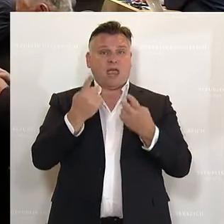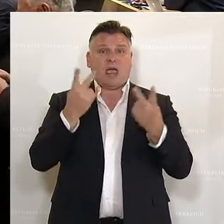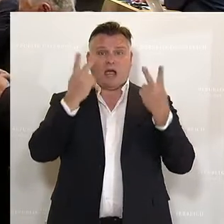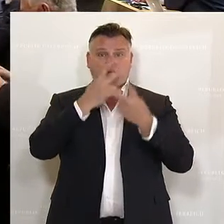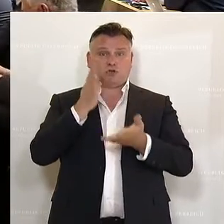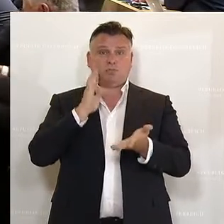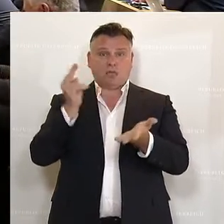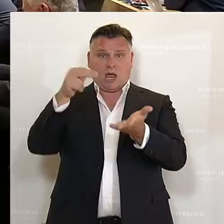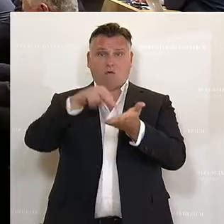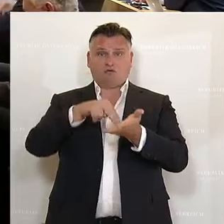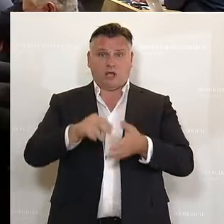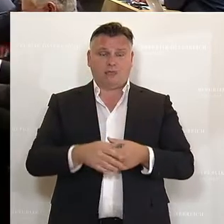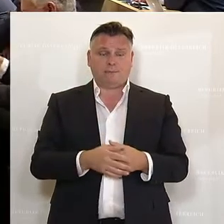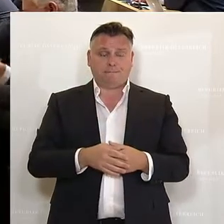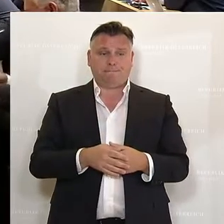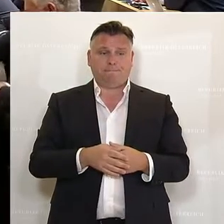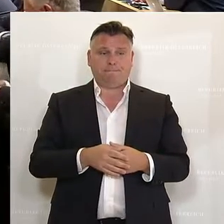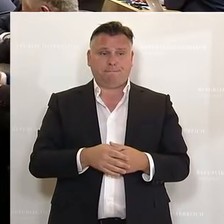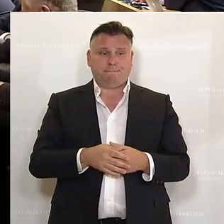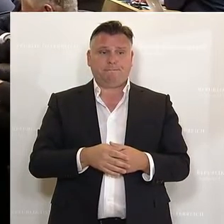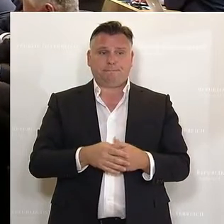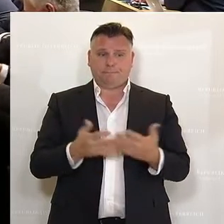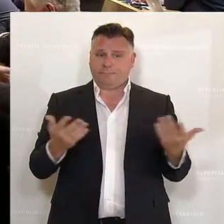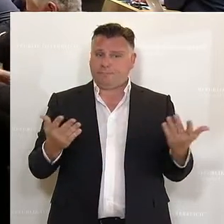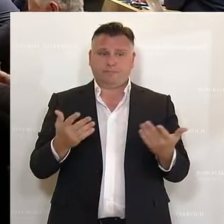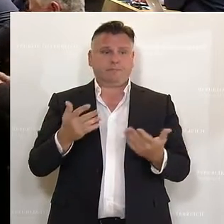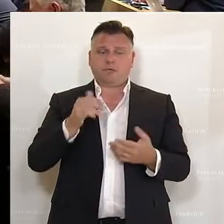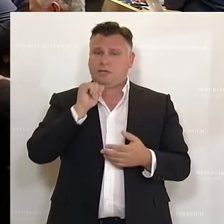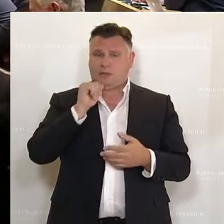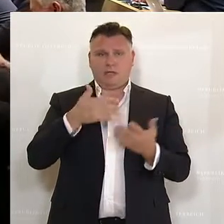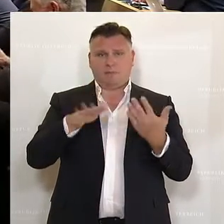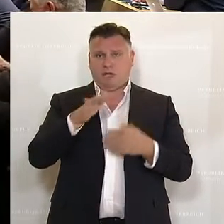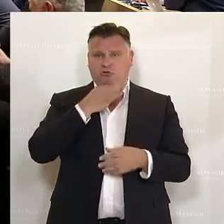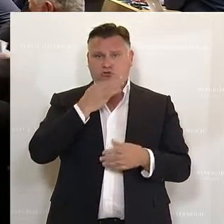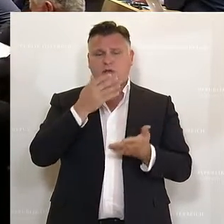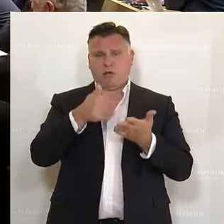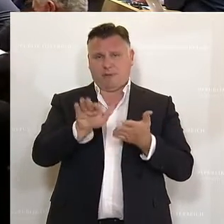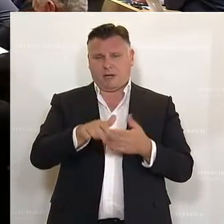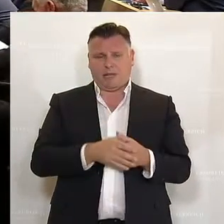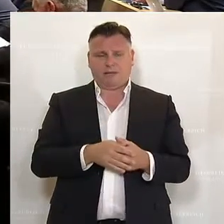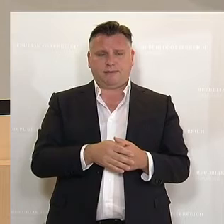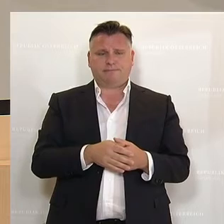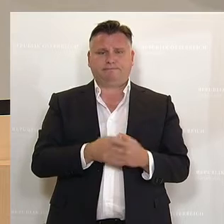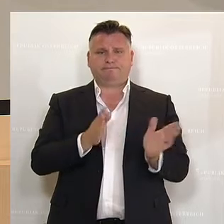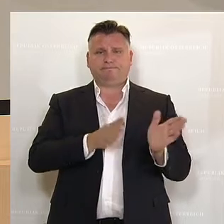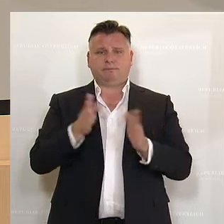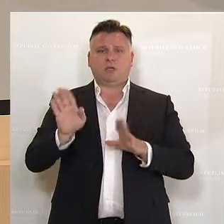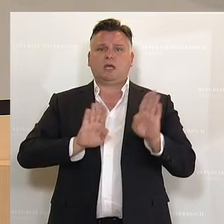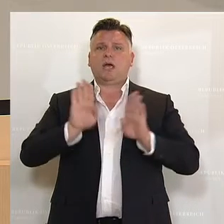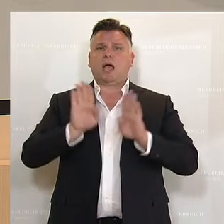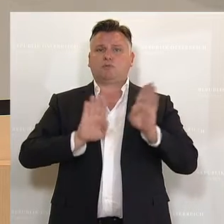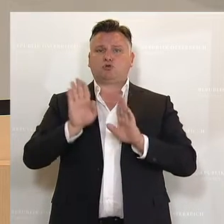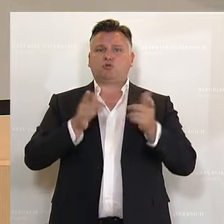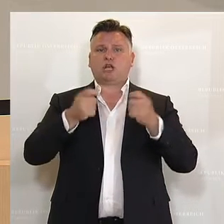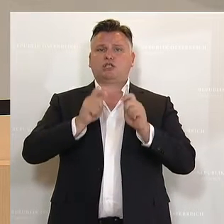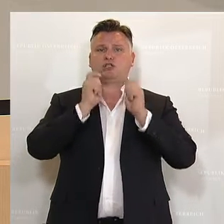sind, um ein Zeichen der Zustimmung. Auch das ist nicht die Mehrheit und damit abgelehnt. Abstimmung über den